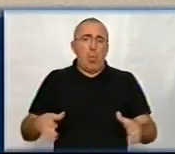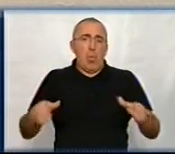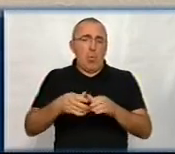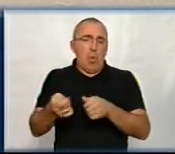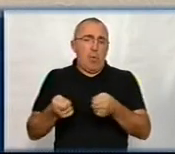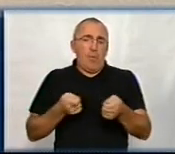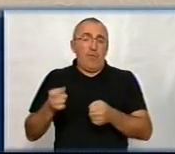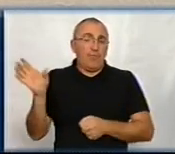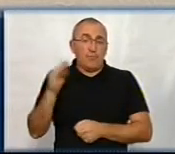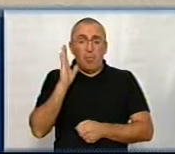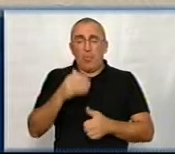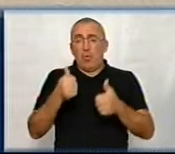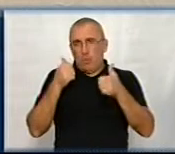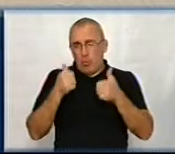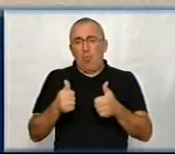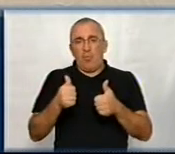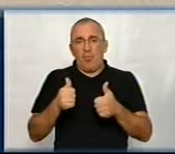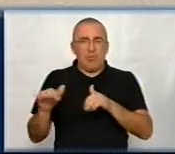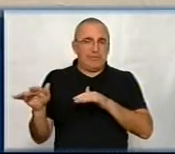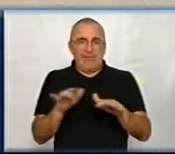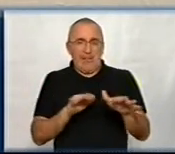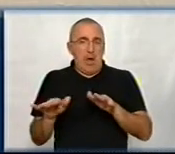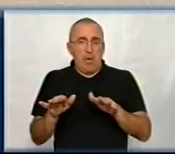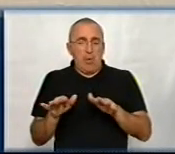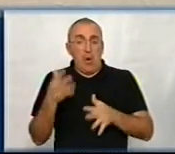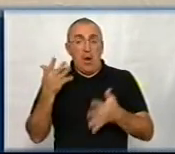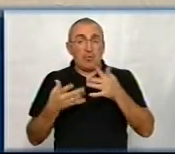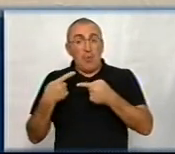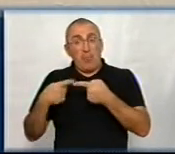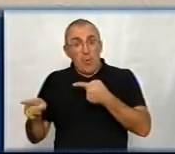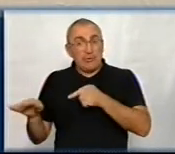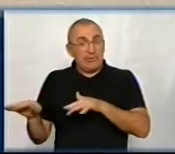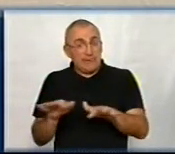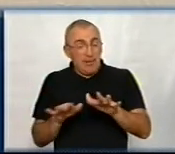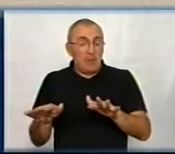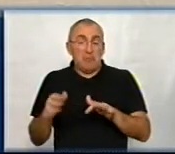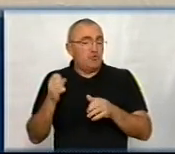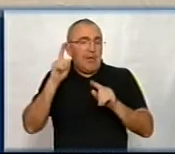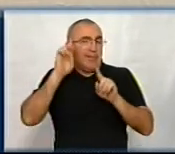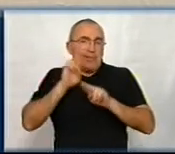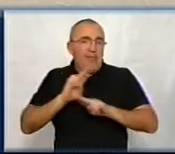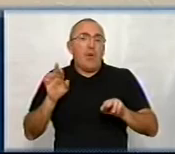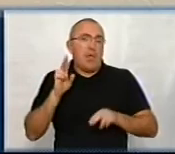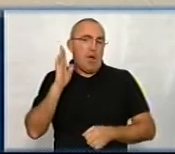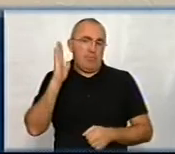Це, якщо все піде по доброму сценарію. А якщо по іншому сценарію, то ще невідомо, як буде.